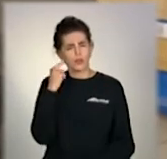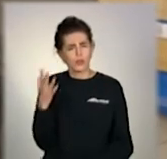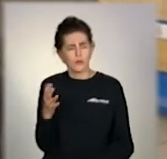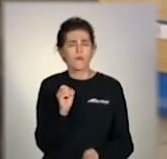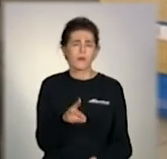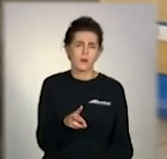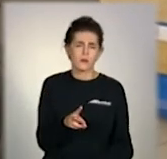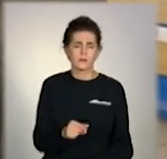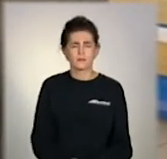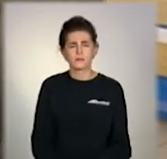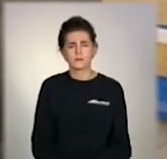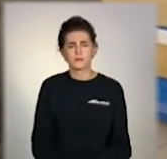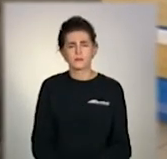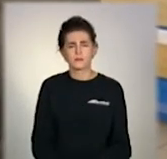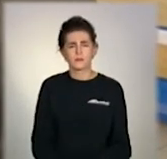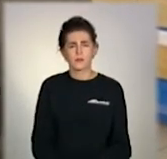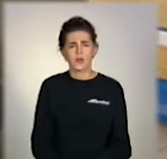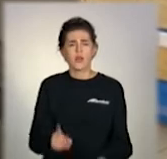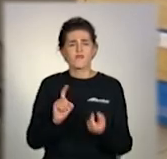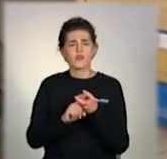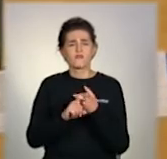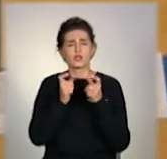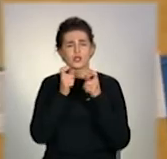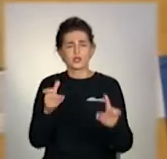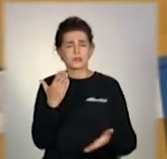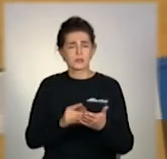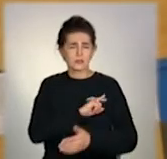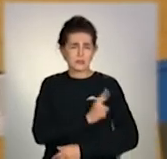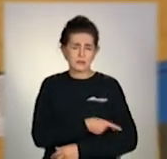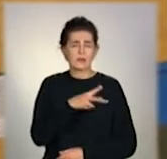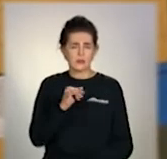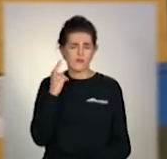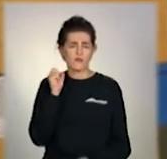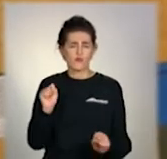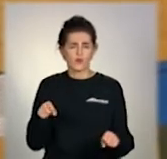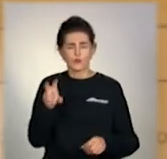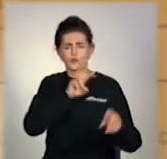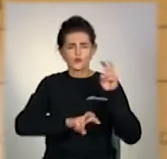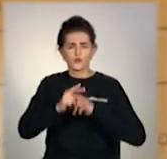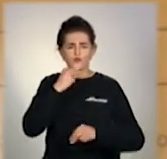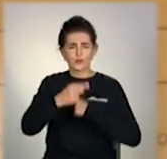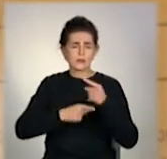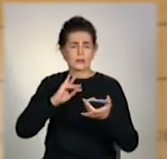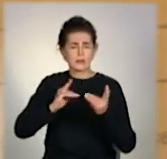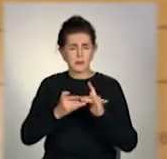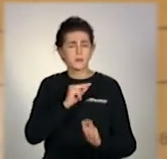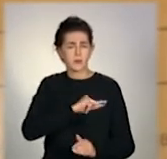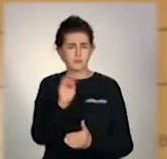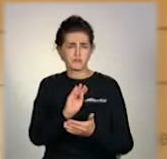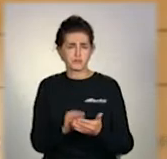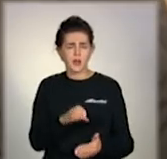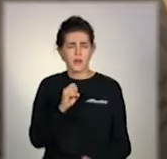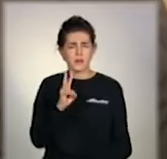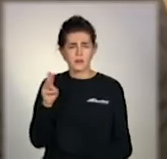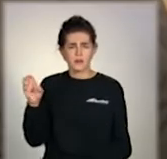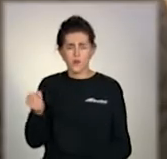він слухає чи ні? Я кажу, дивіться, як будуть кричати. Шукали вакансії через інтернет, заповнювали анкети, але відповіді